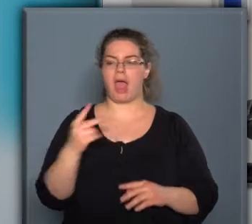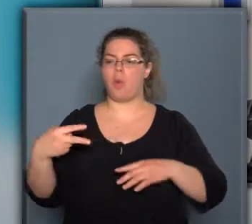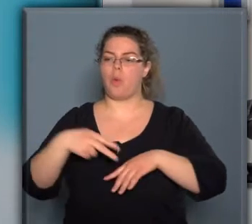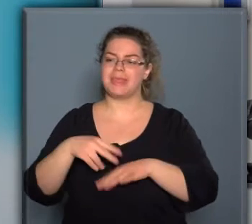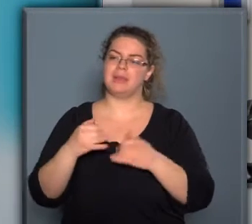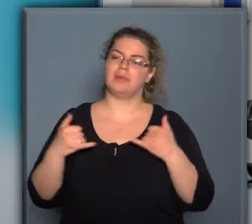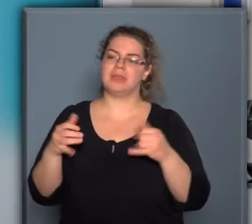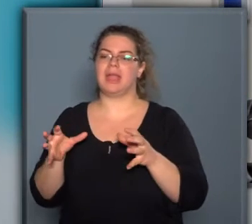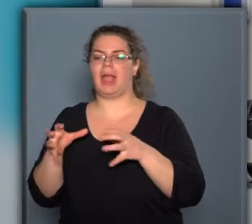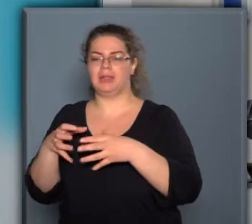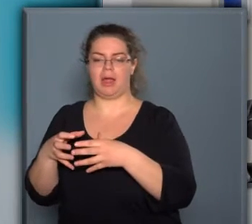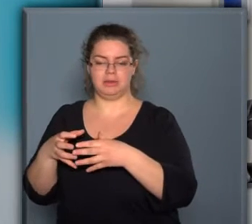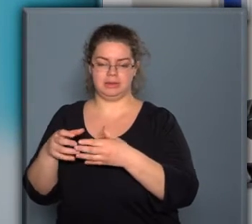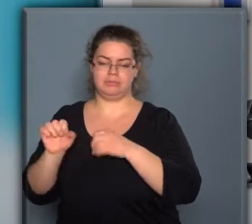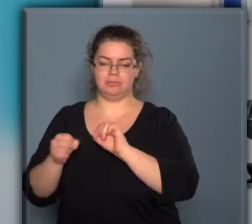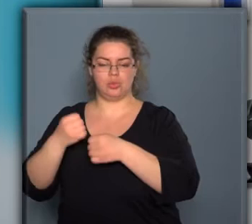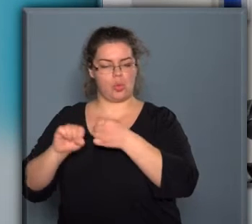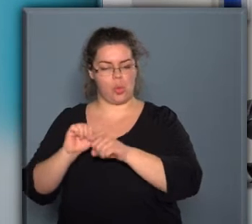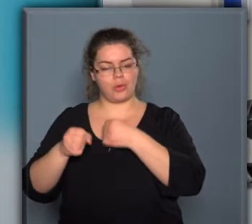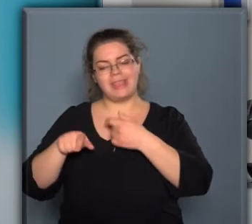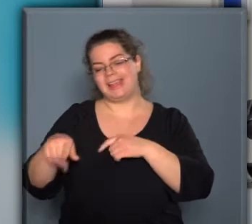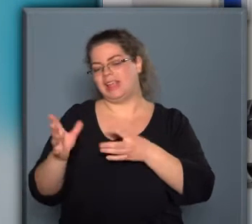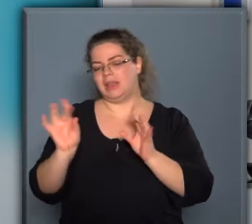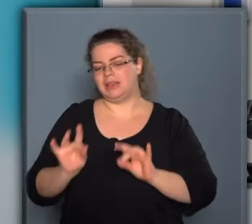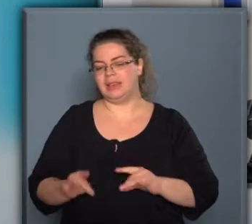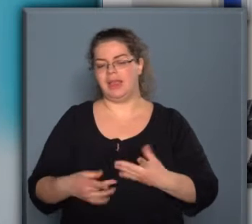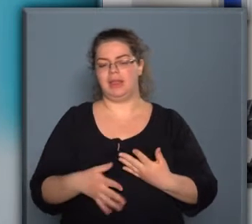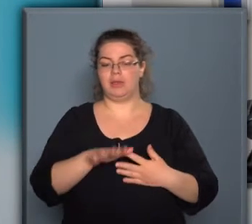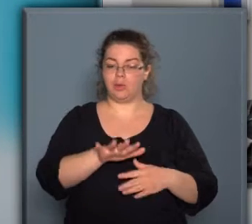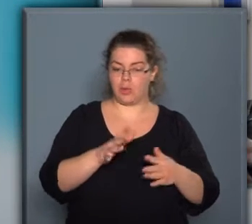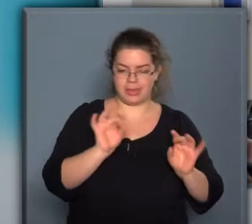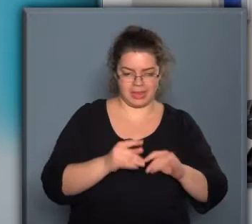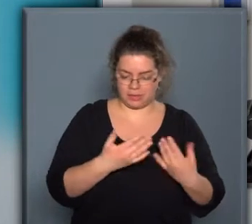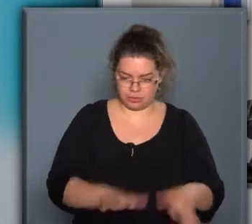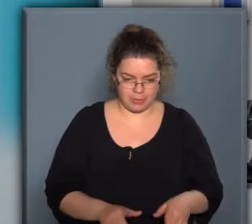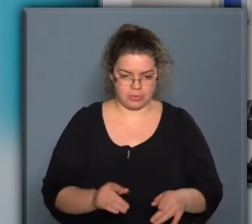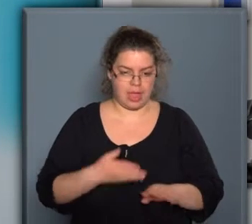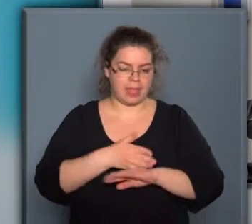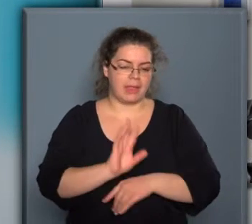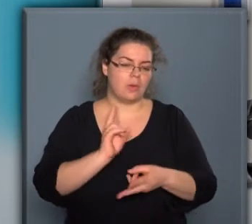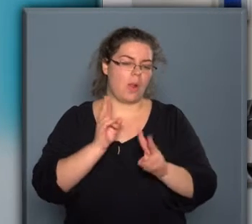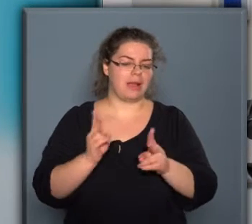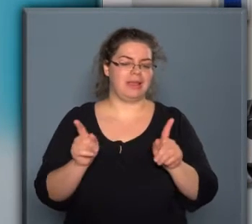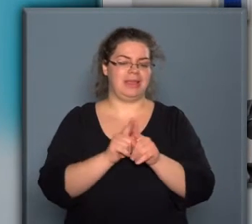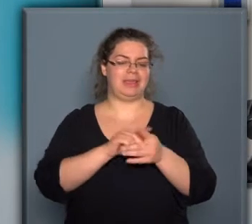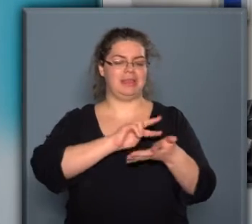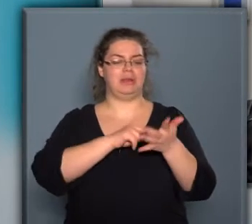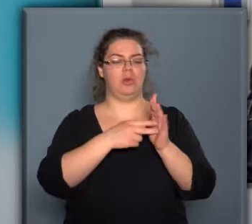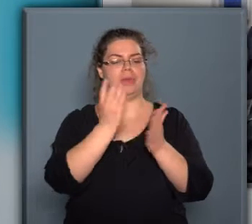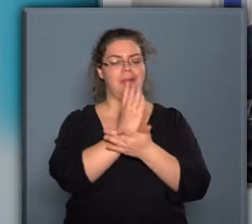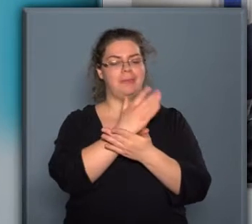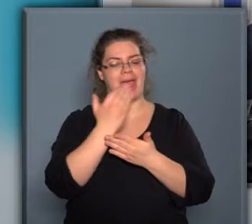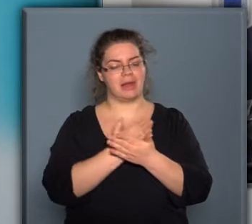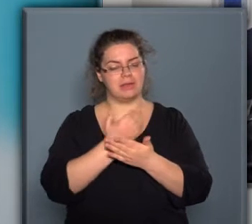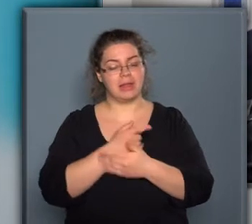önálló szigetekként működjenek ezek a cégek, ez a 5 cég sem, ezen túl azok, akik ilyen technológiát